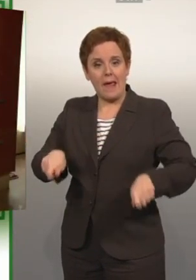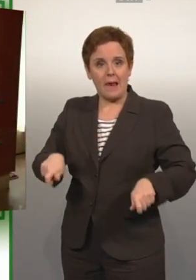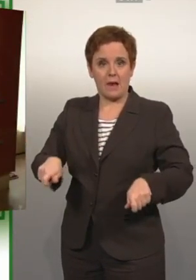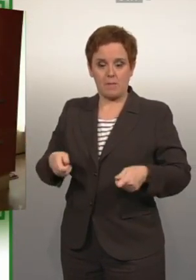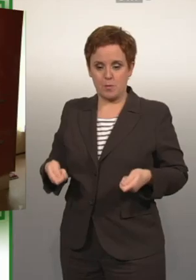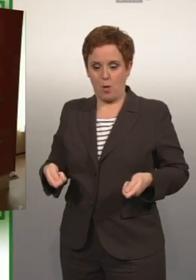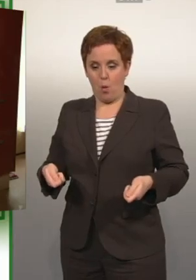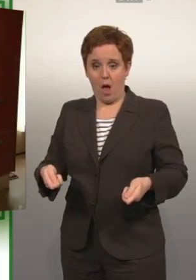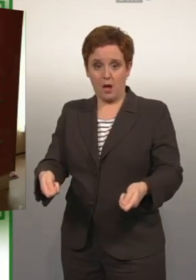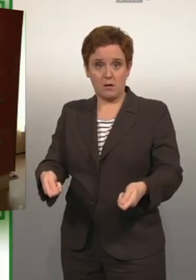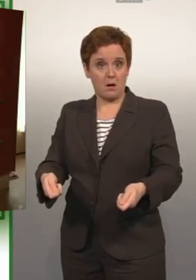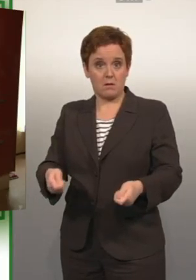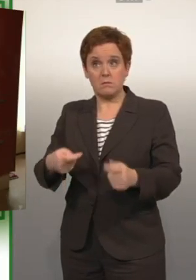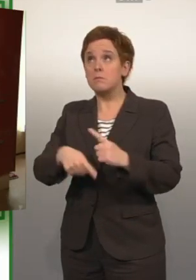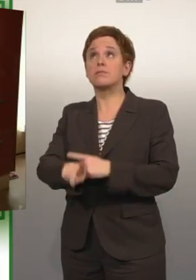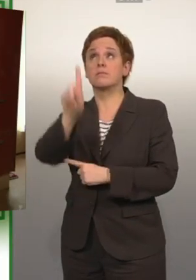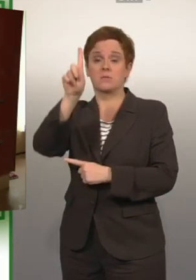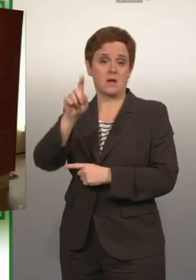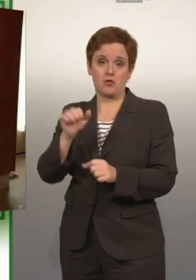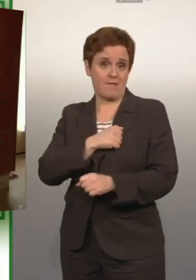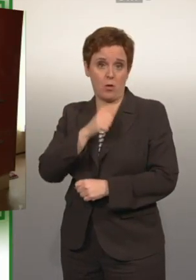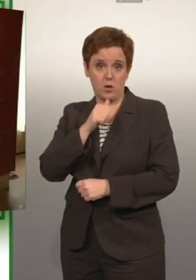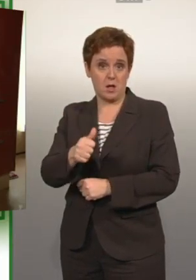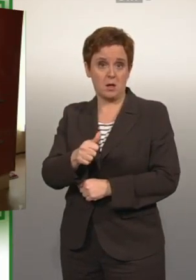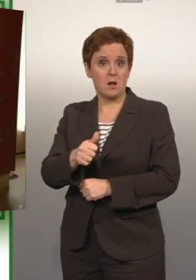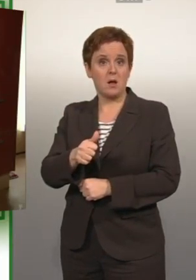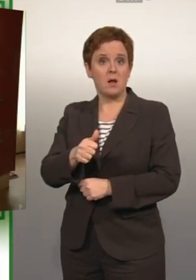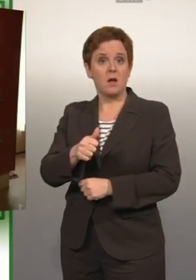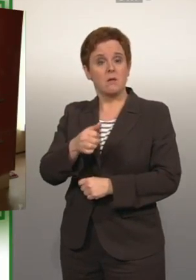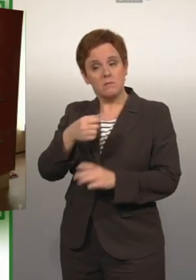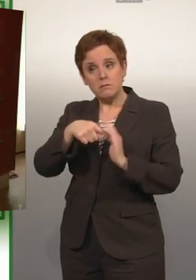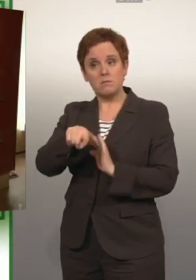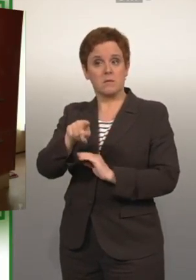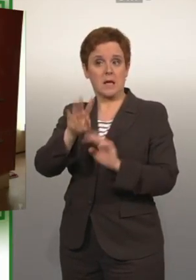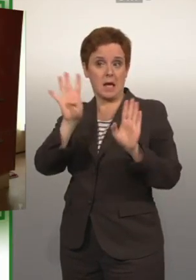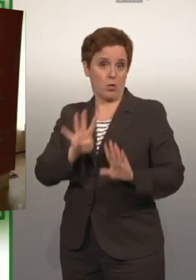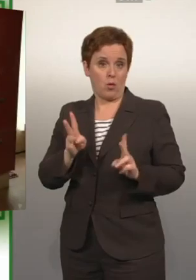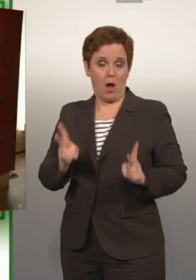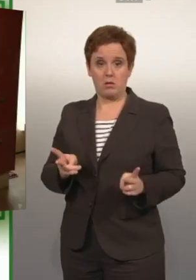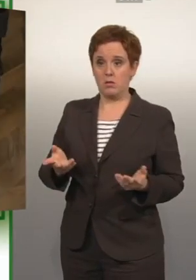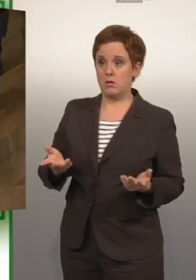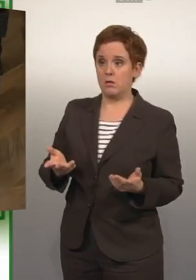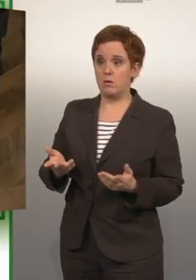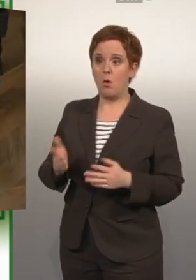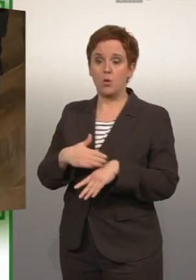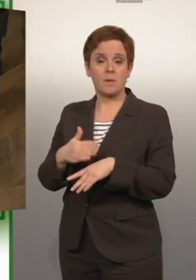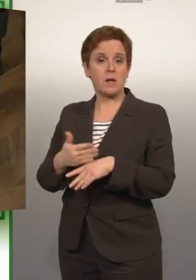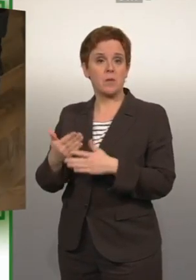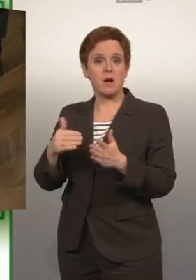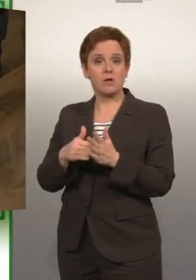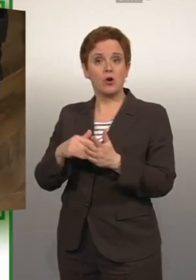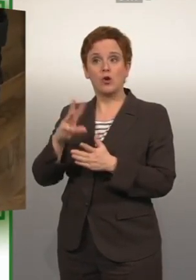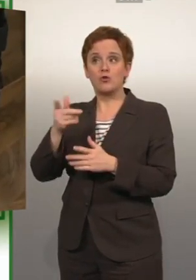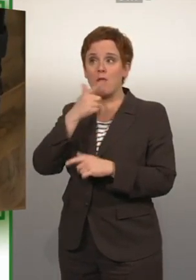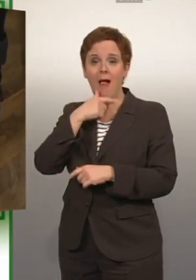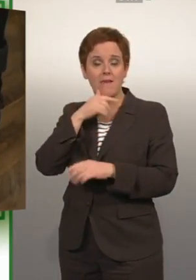einem Rollator zum Beispiel, die kommen auch nicht hoch. Die können auch wieder zum Kino gehen. Wir haben ein wunderschönes